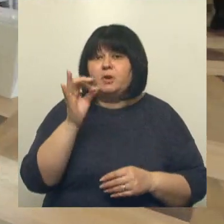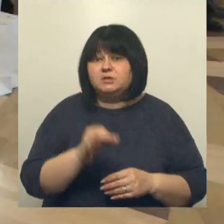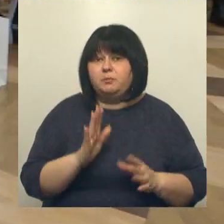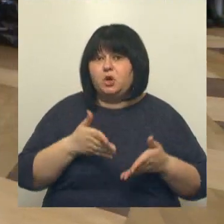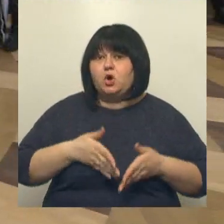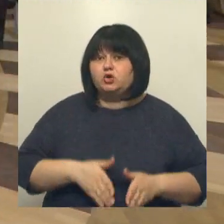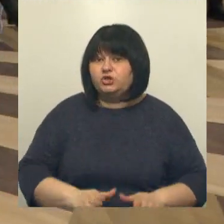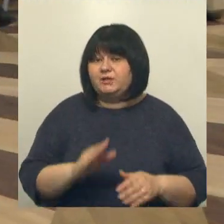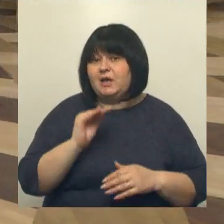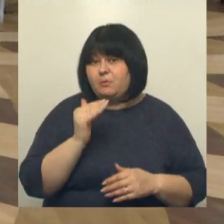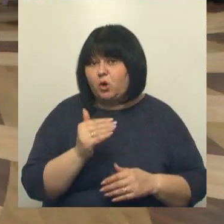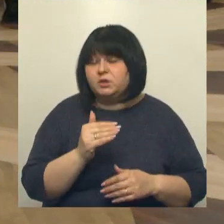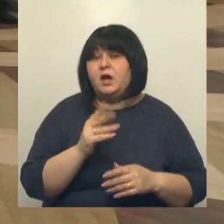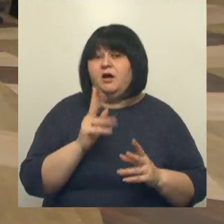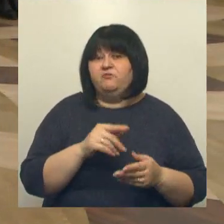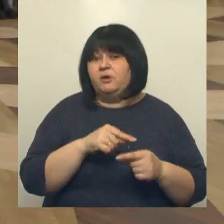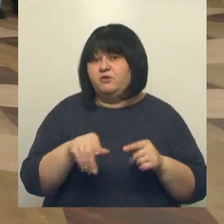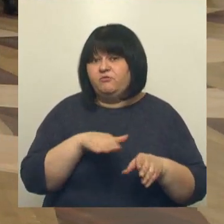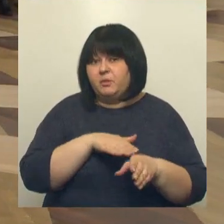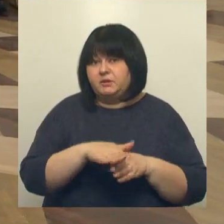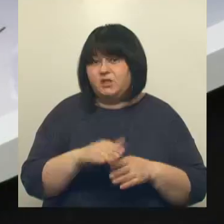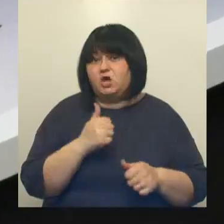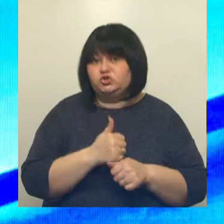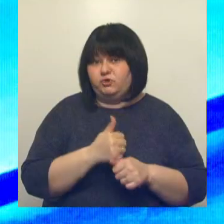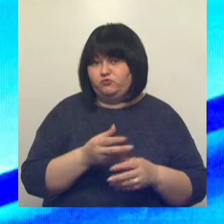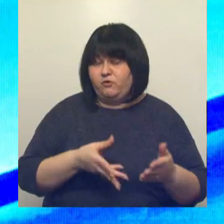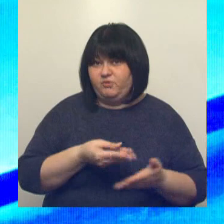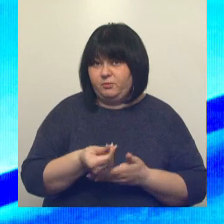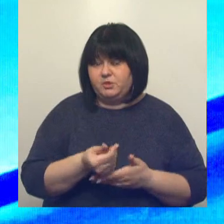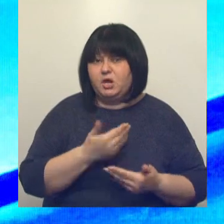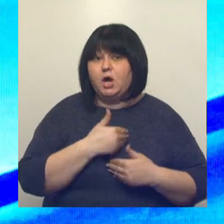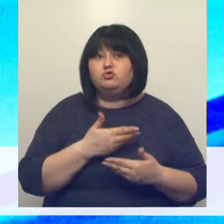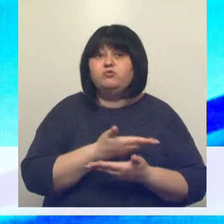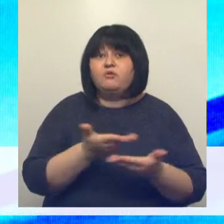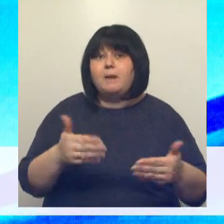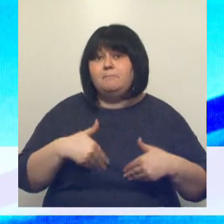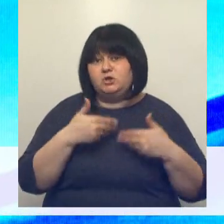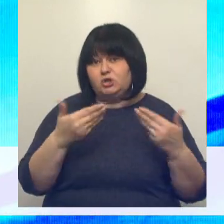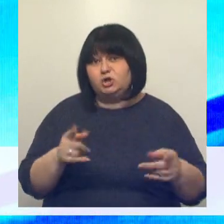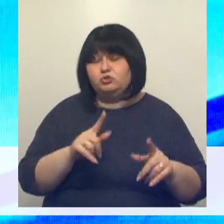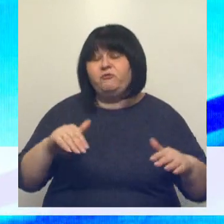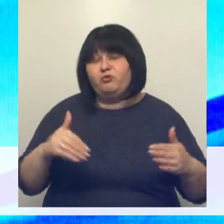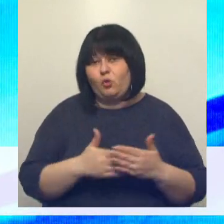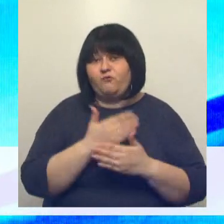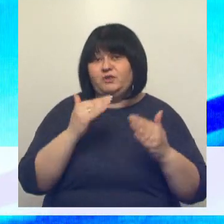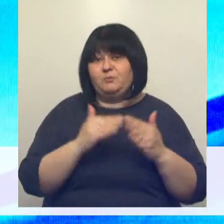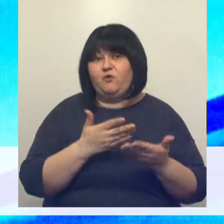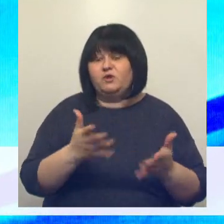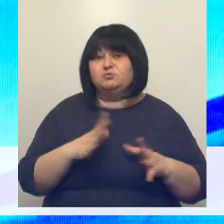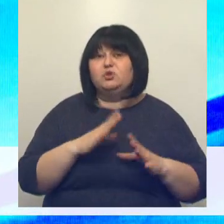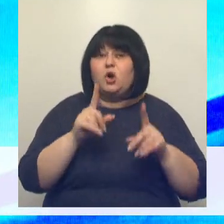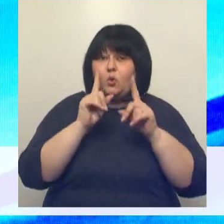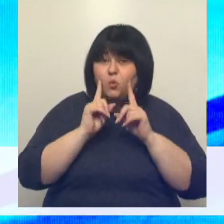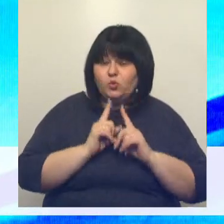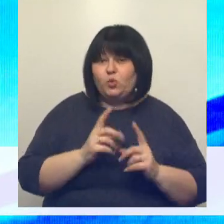рождении ребенка в период реализации основной выплаты. Хочу вам пожелать, чтобы в новых домах у вас был только уют,